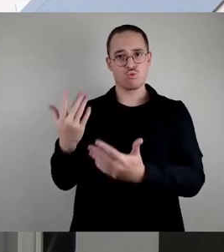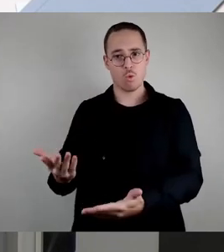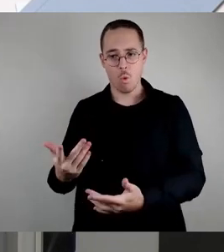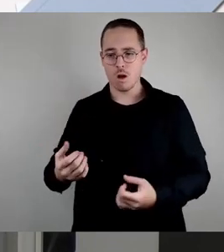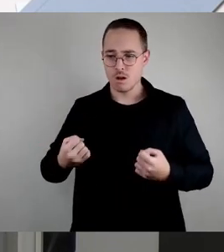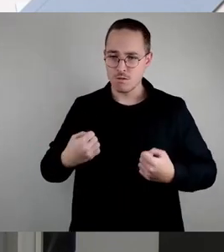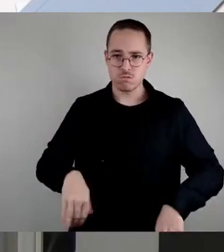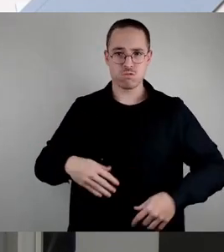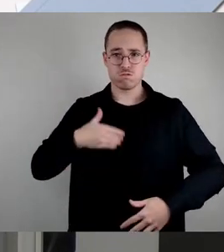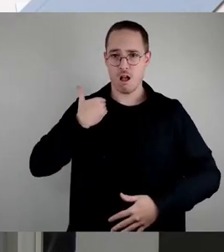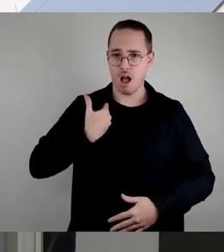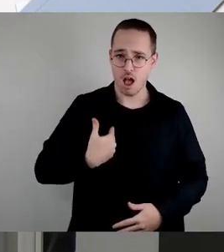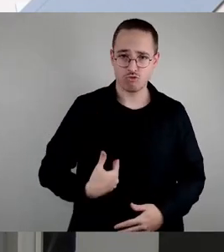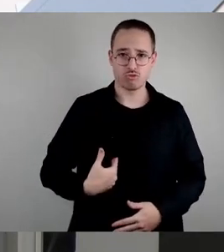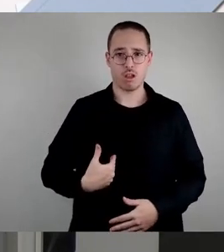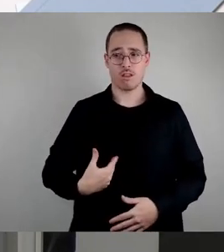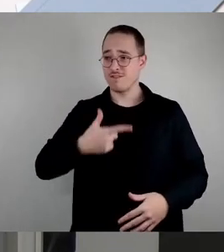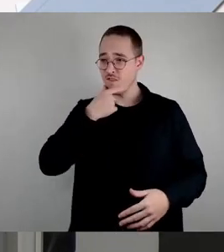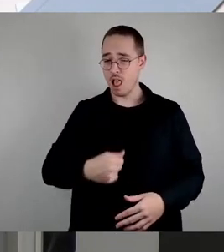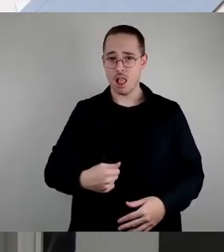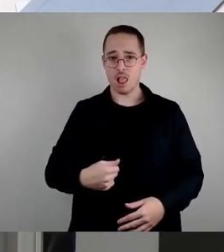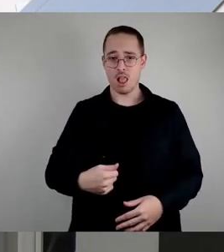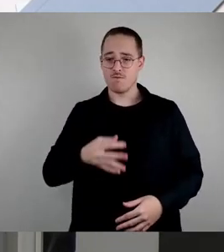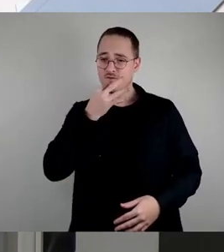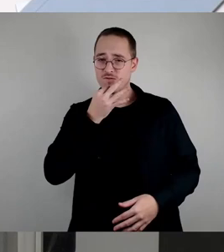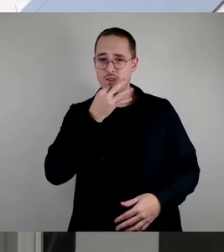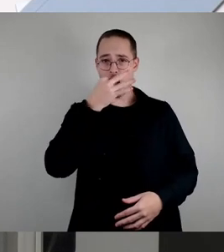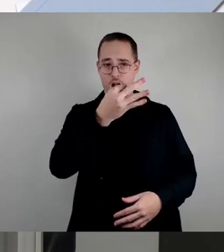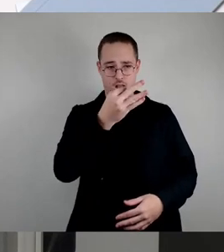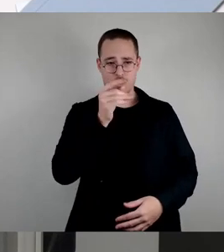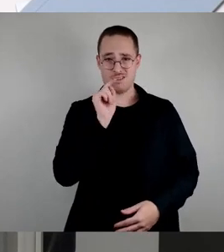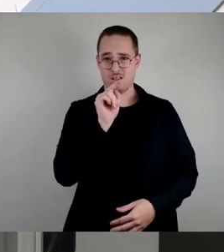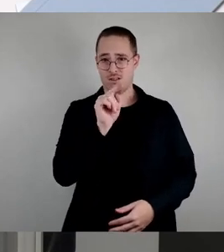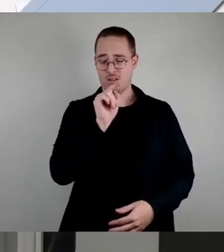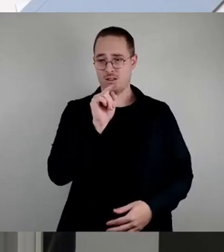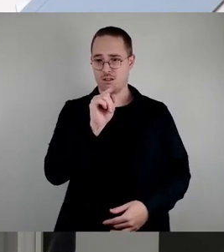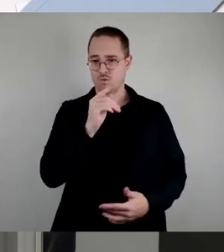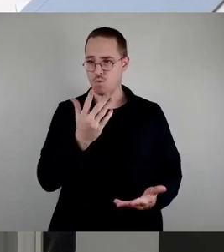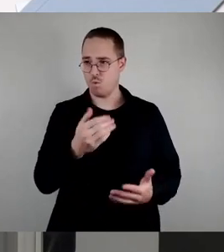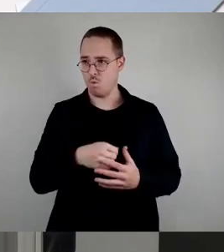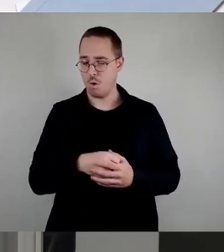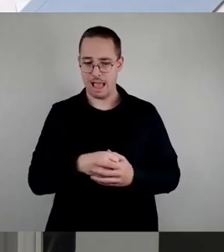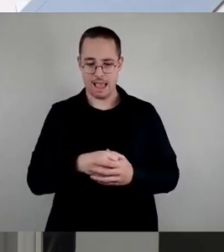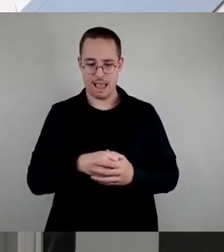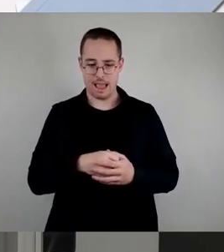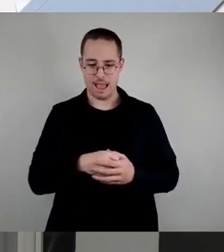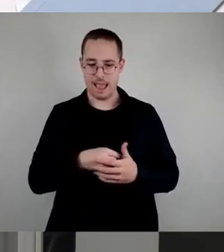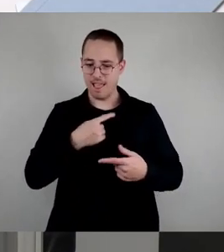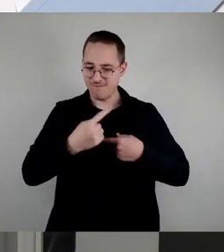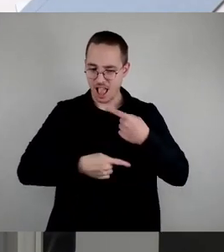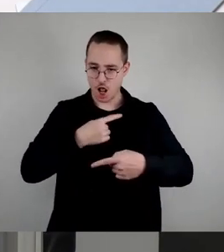eine Antwort zu finden auf die unmissverständliche Entwicklung und Tatsache,